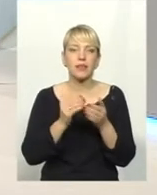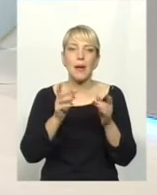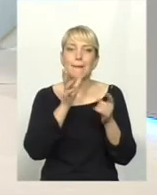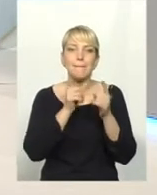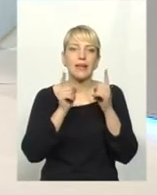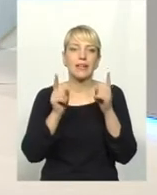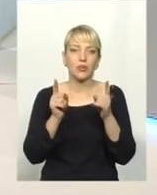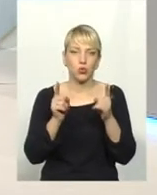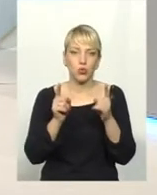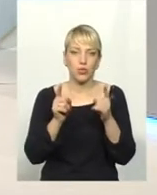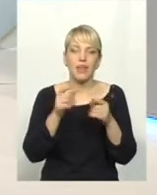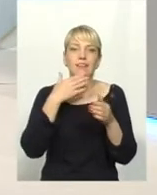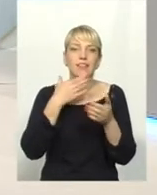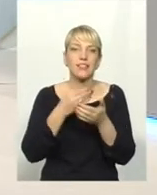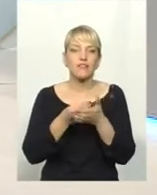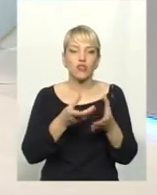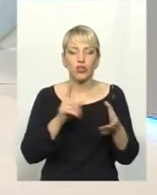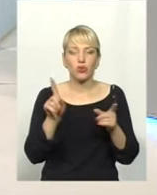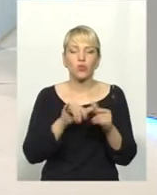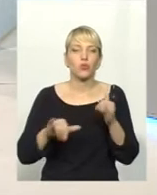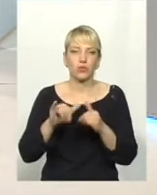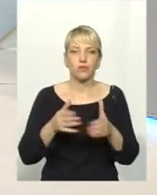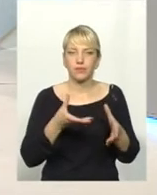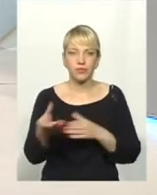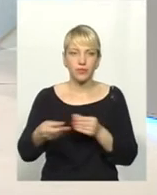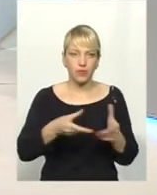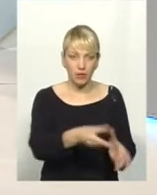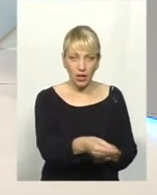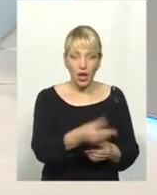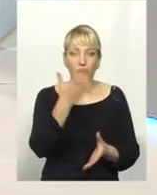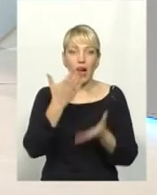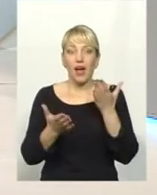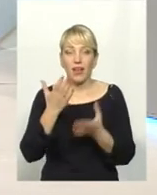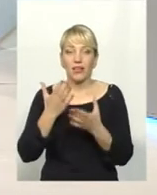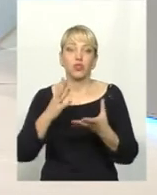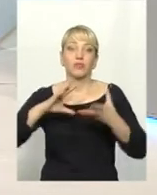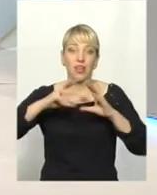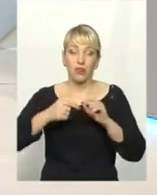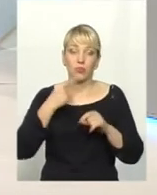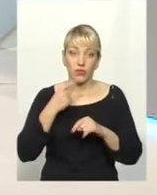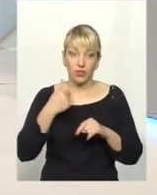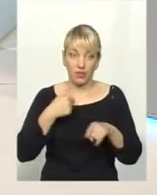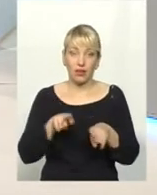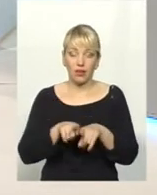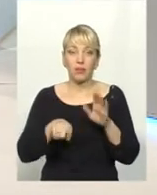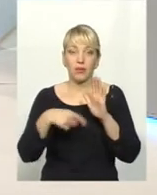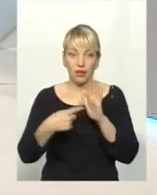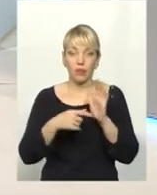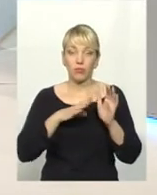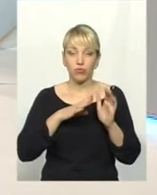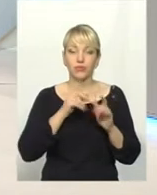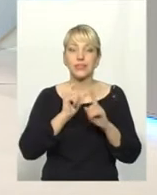свої зони враження. Але якщо ми загально говоримо, от я таке питання задавав, колись я був в